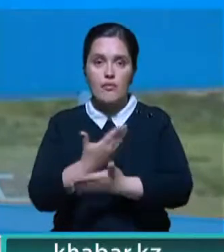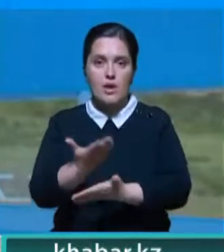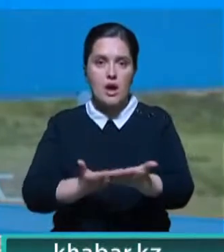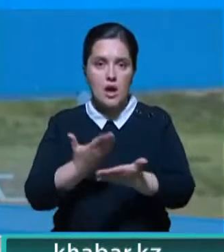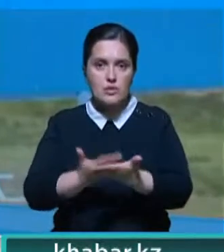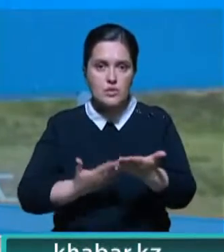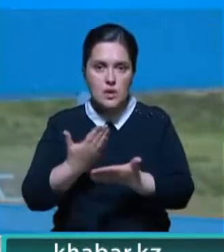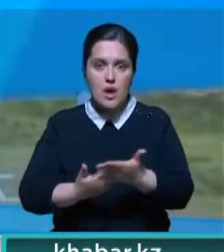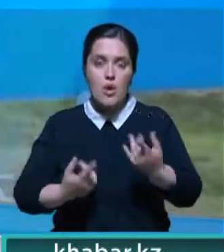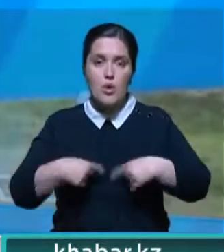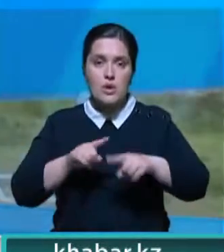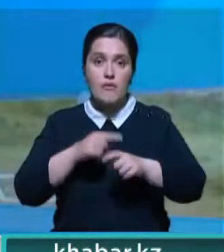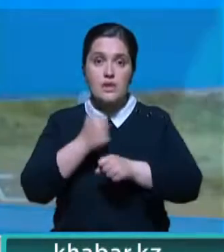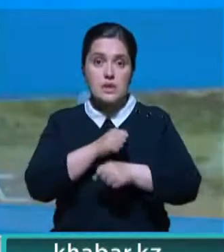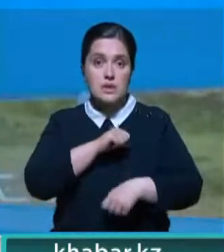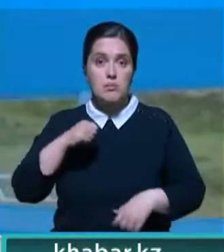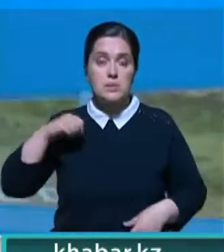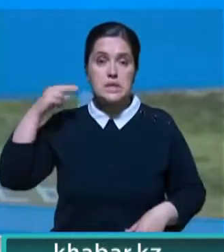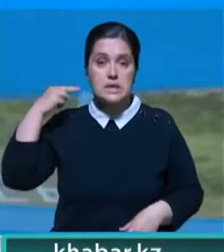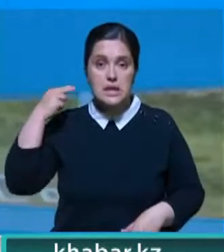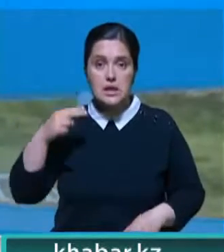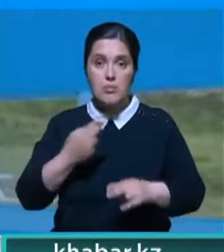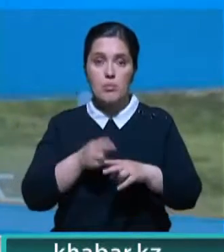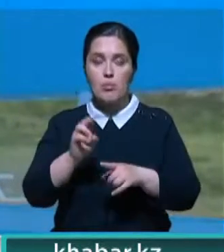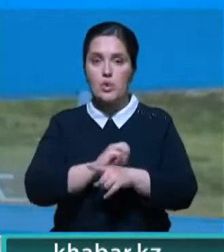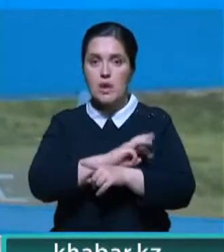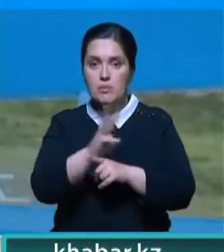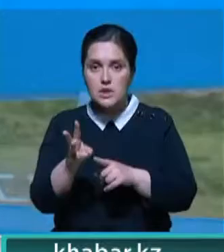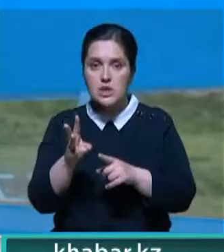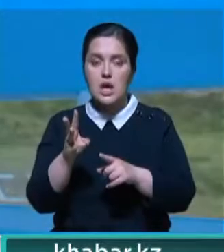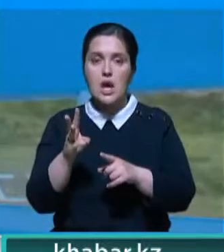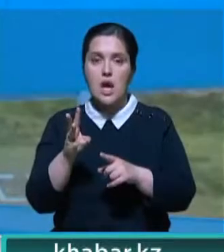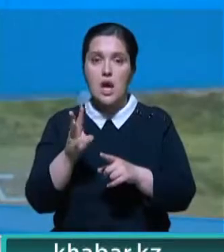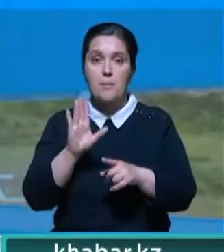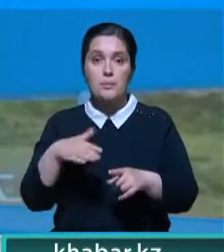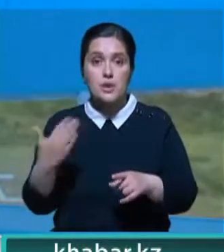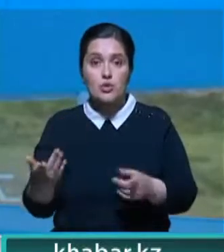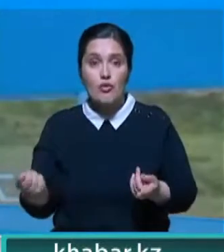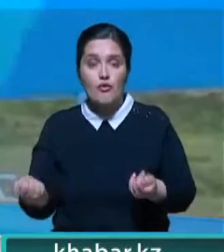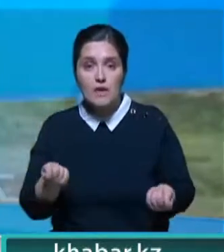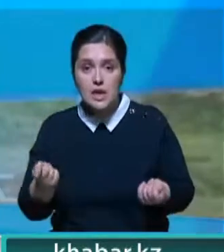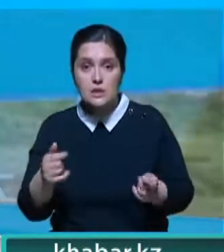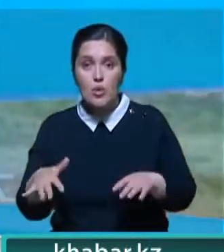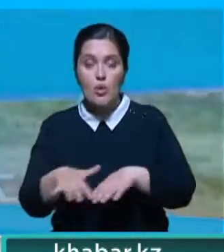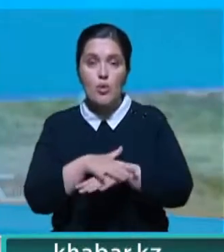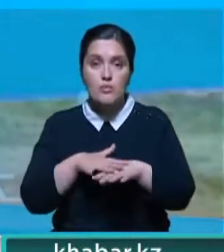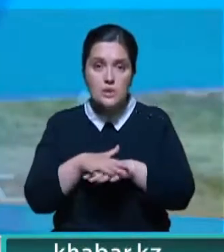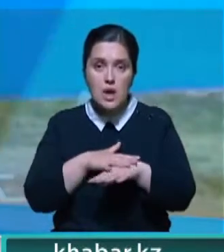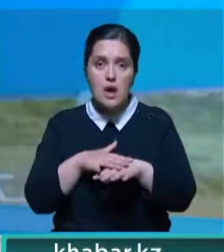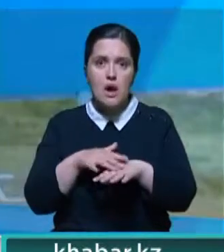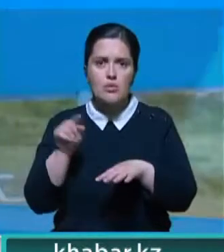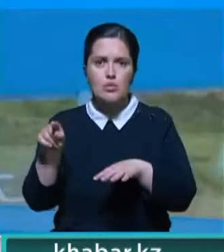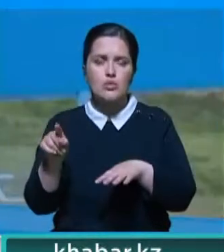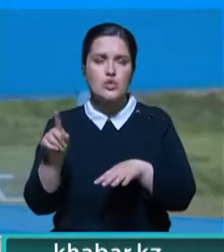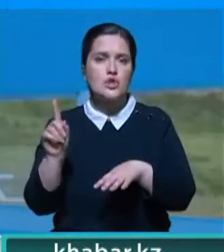консультативно-совещательный орган возглавил сам президент. Площадка будет обеспечивать диалог между властью и обществом. По сути, то,